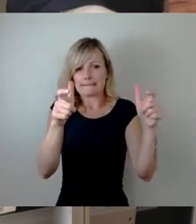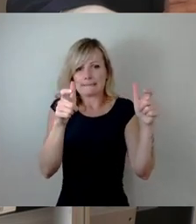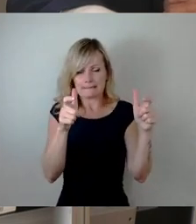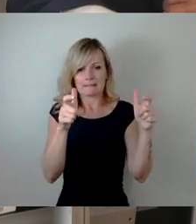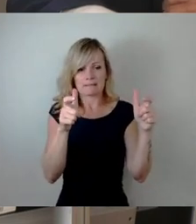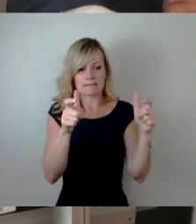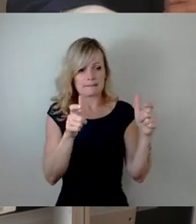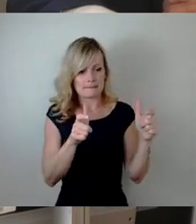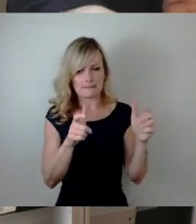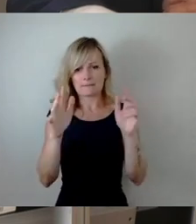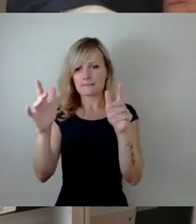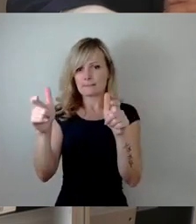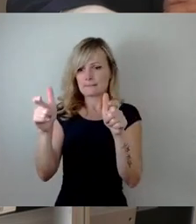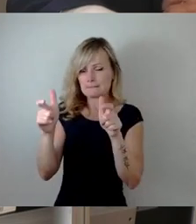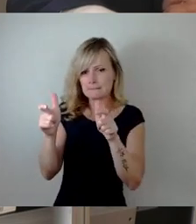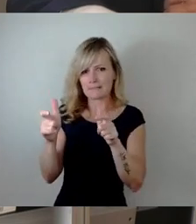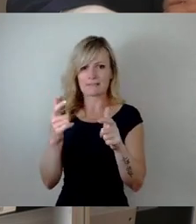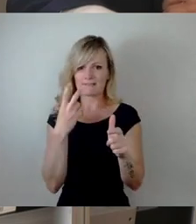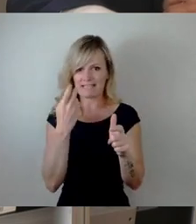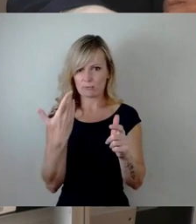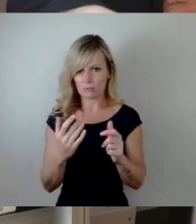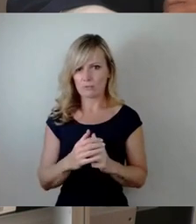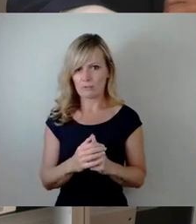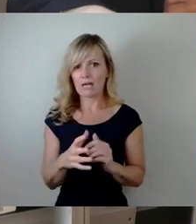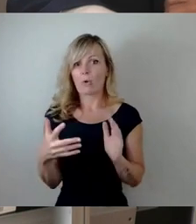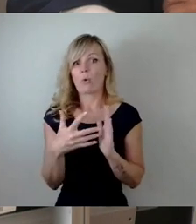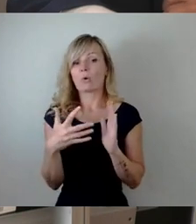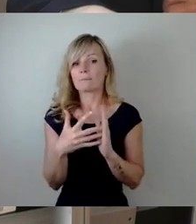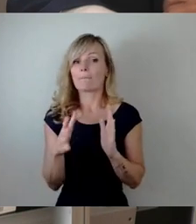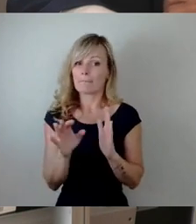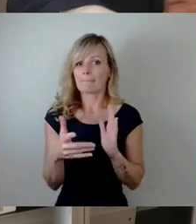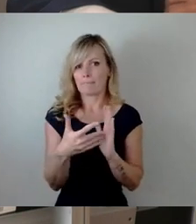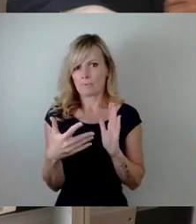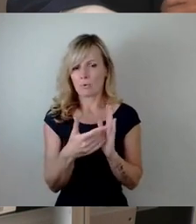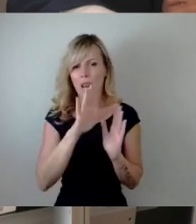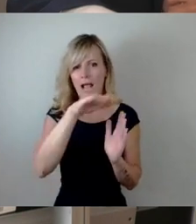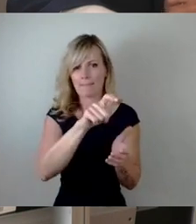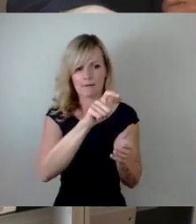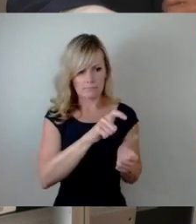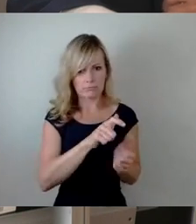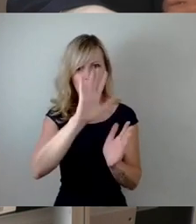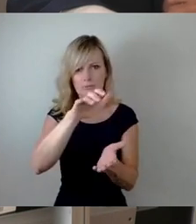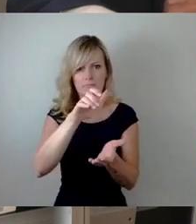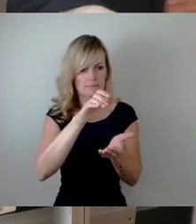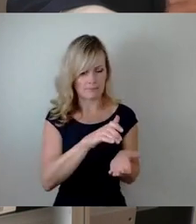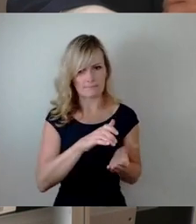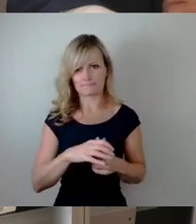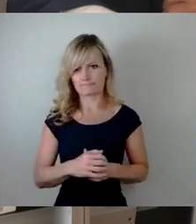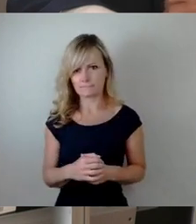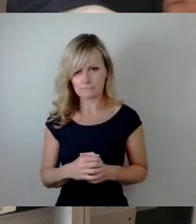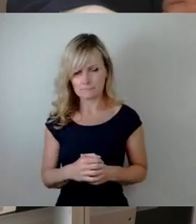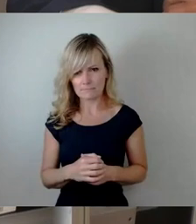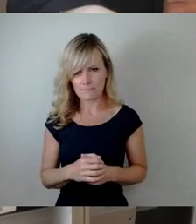zu entfernen, beziehungsweise kontrolliert abzulegen, bevor sich die Pegelstände